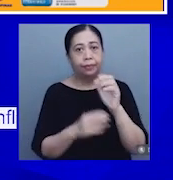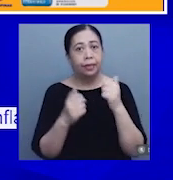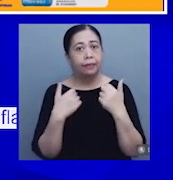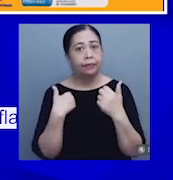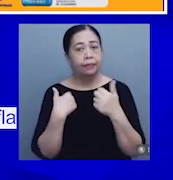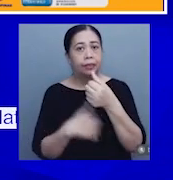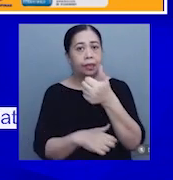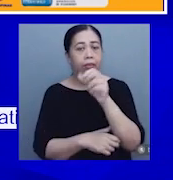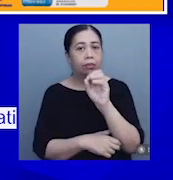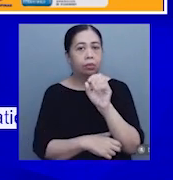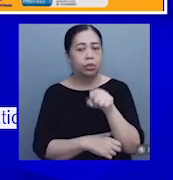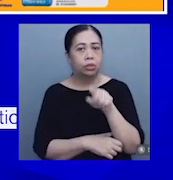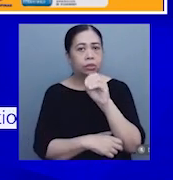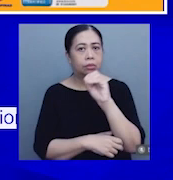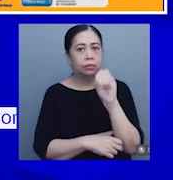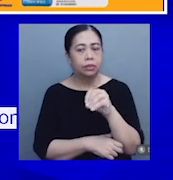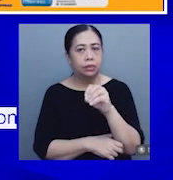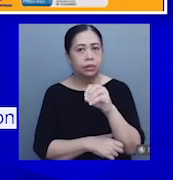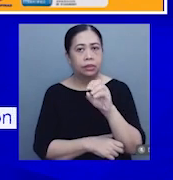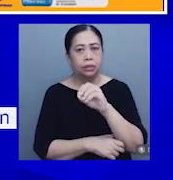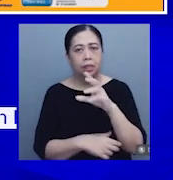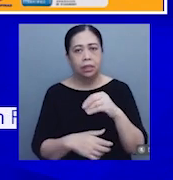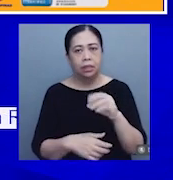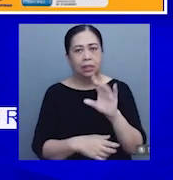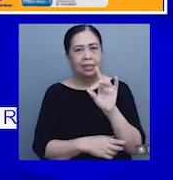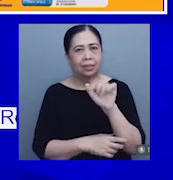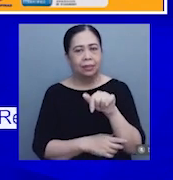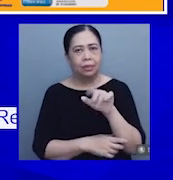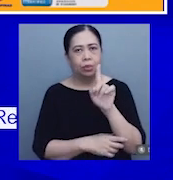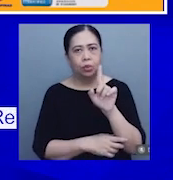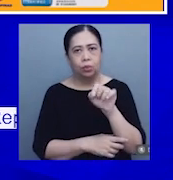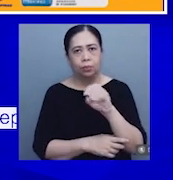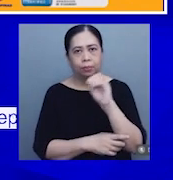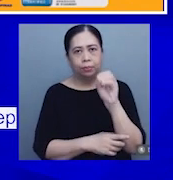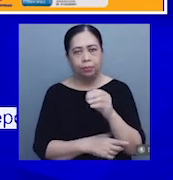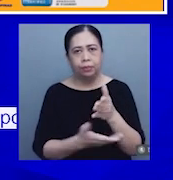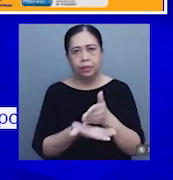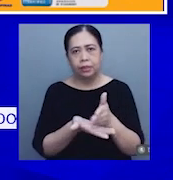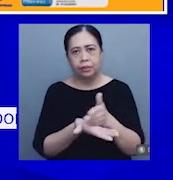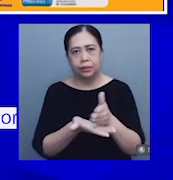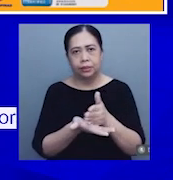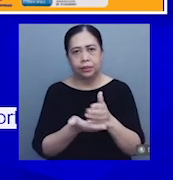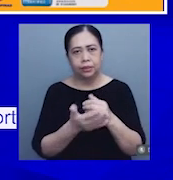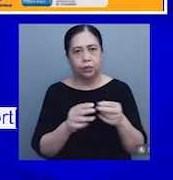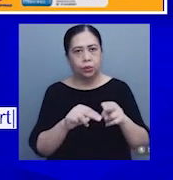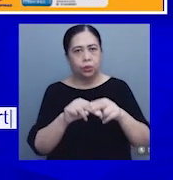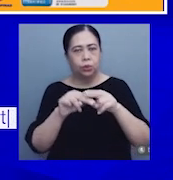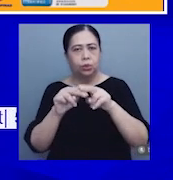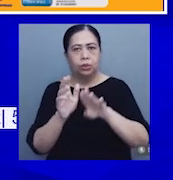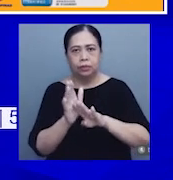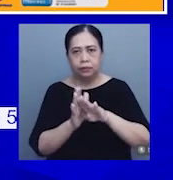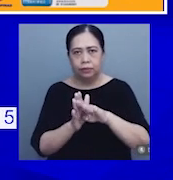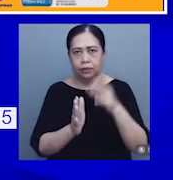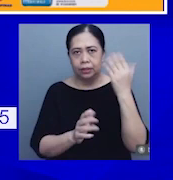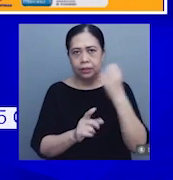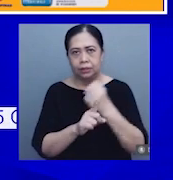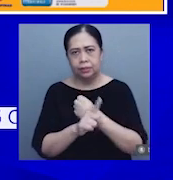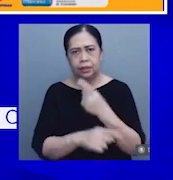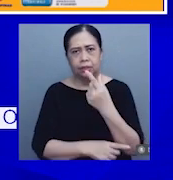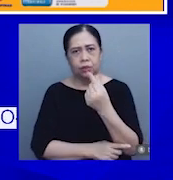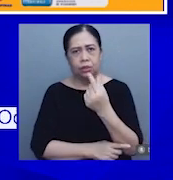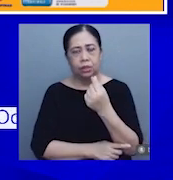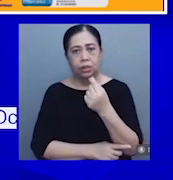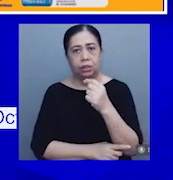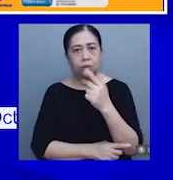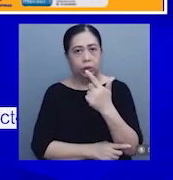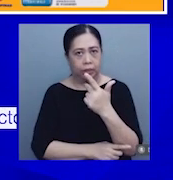.0% inflation at 87.1% share sa pagtaas ng inflation nitong September 2023.